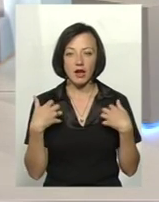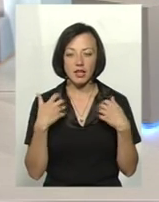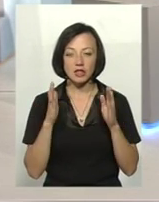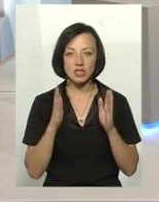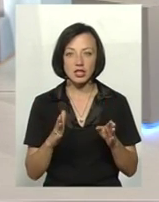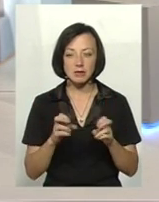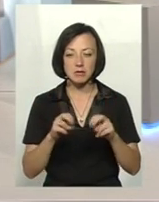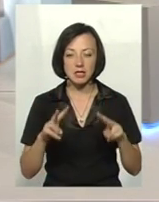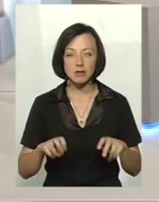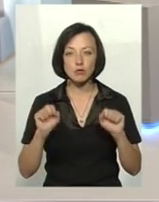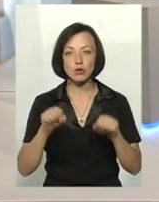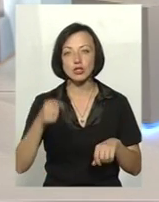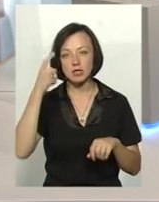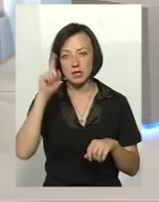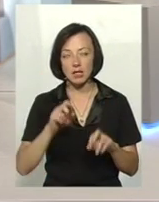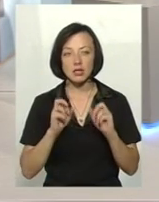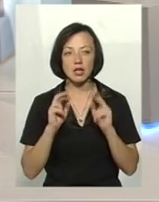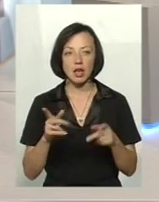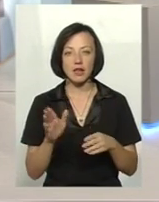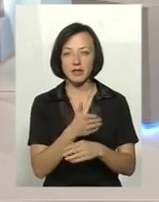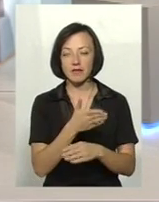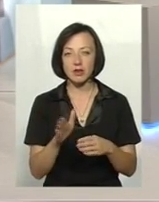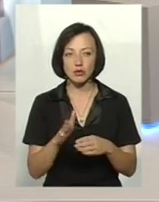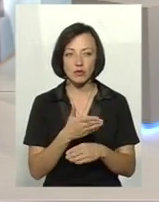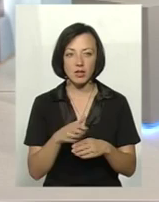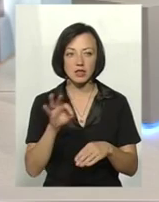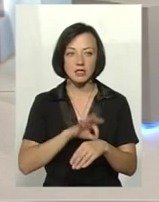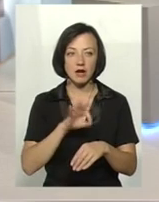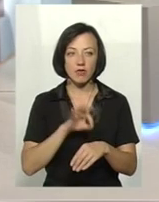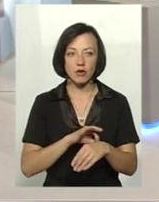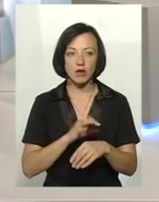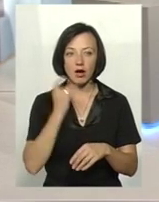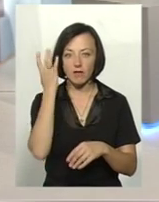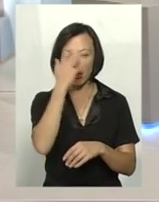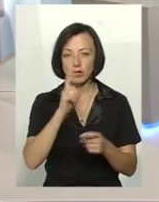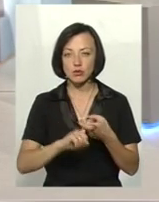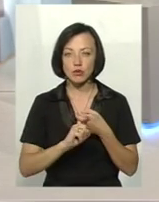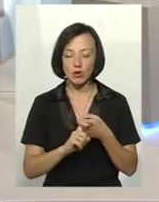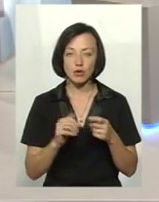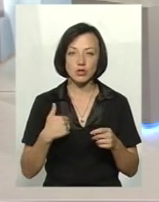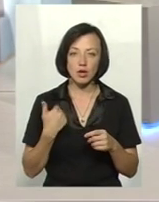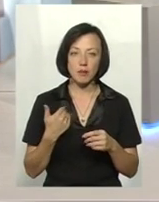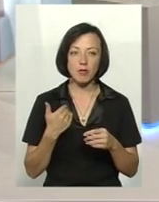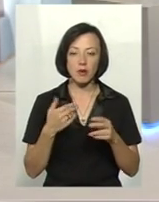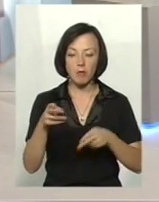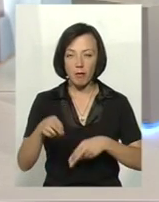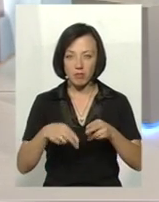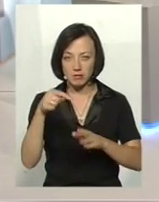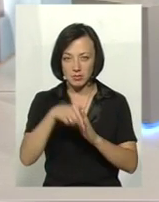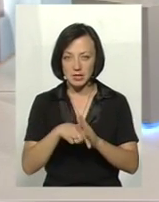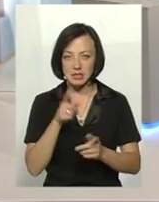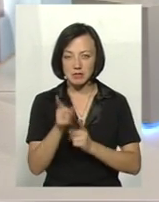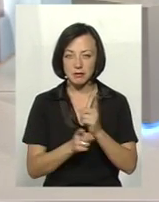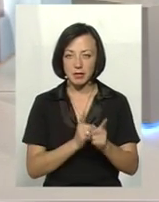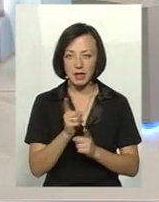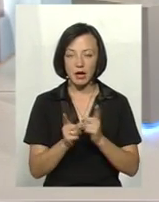фахівець може знати, як віддиференціювати захворювання африканської чуми, хоча б так, по патологоанатомічних змінах, по